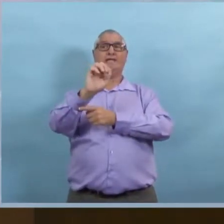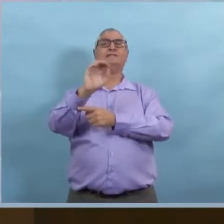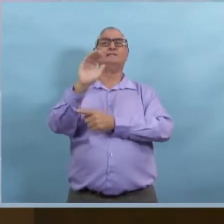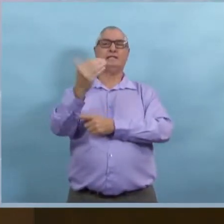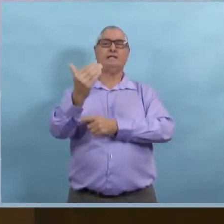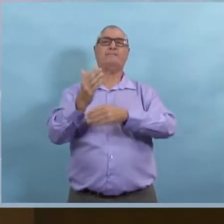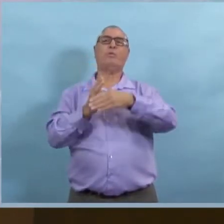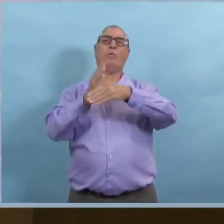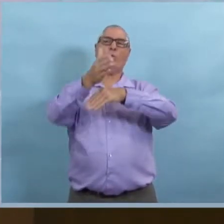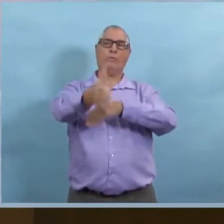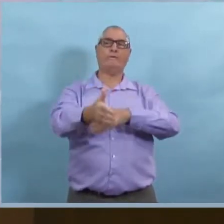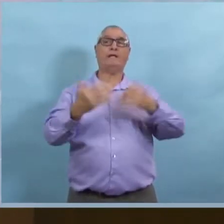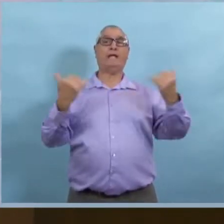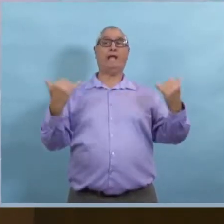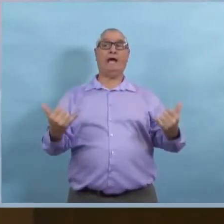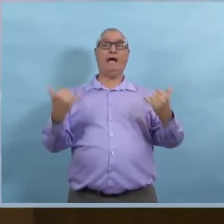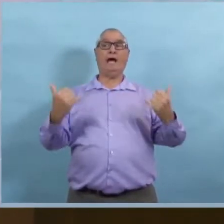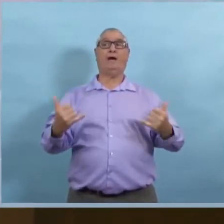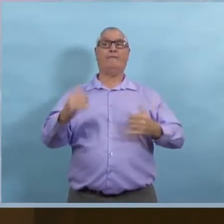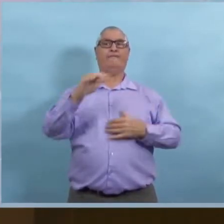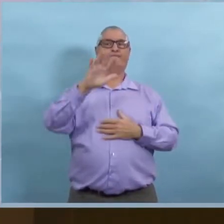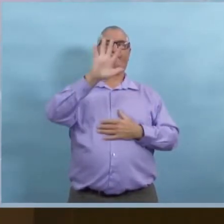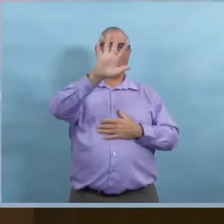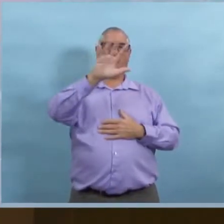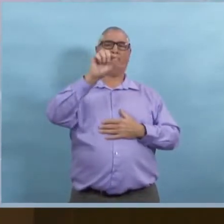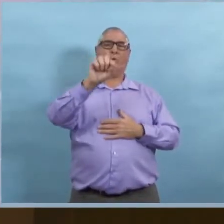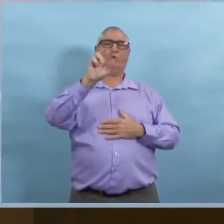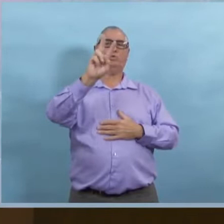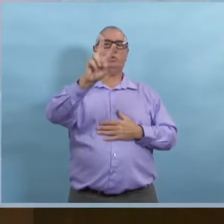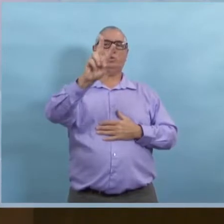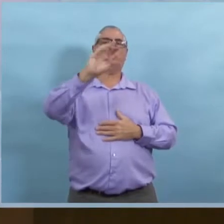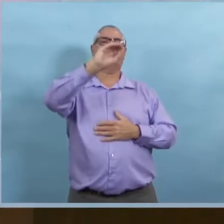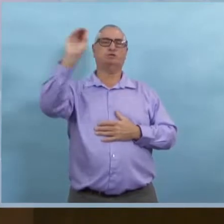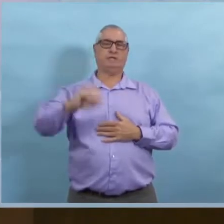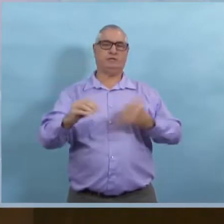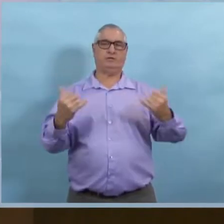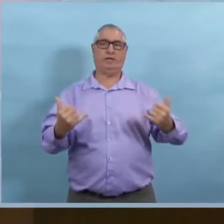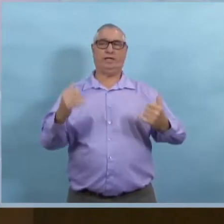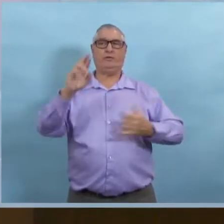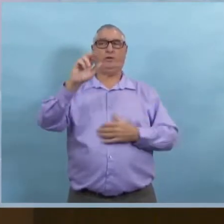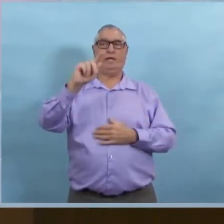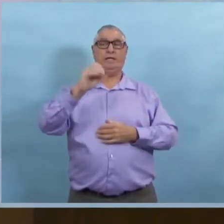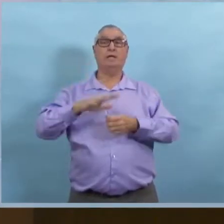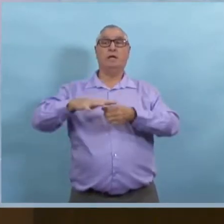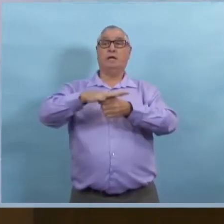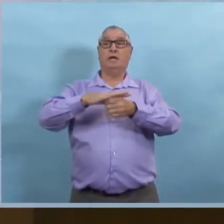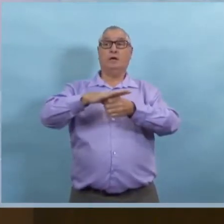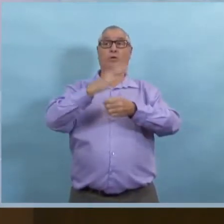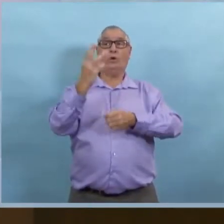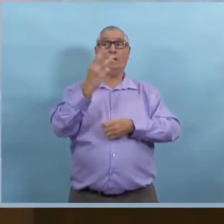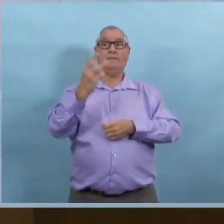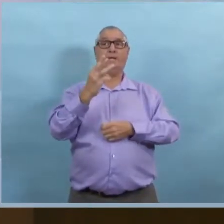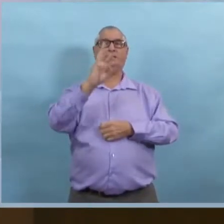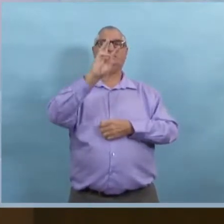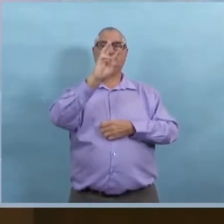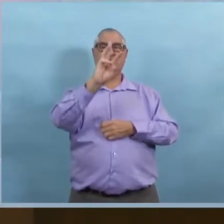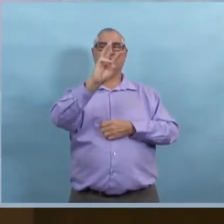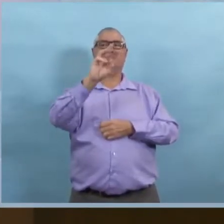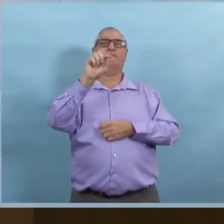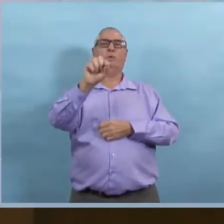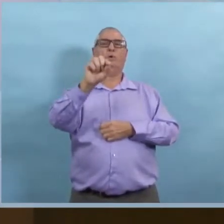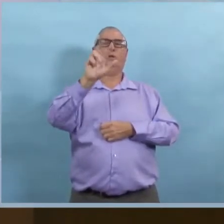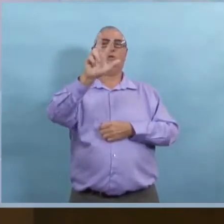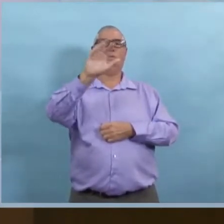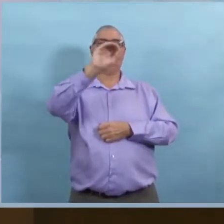Le taux de positivité des cas dans la province généralement est de 5,2% et dans la région de